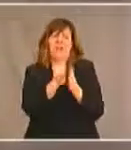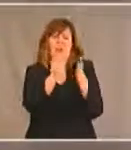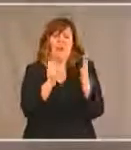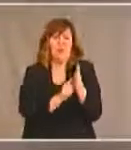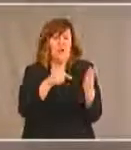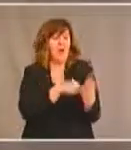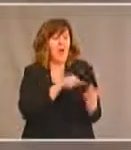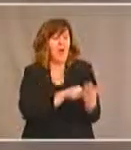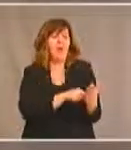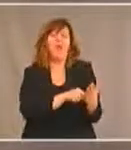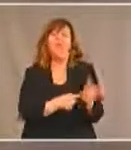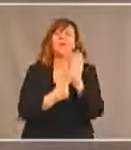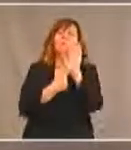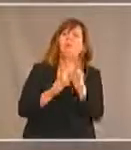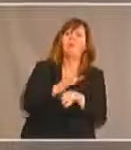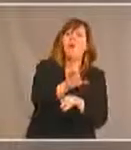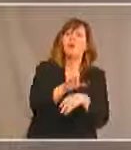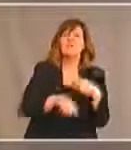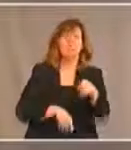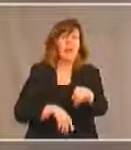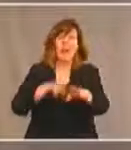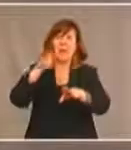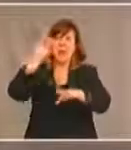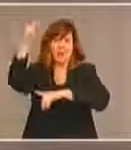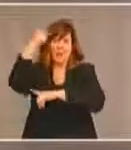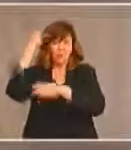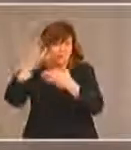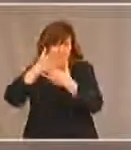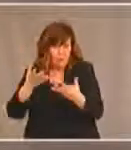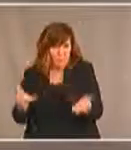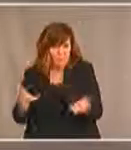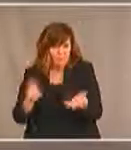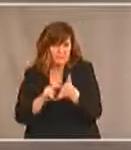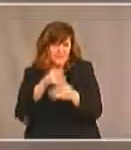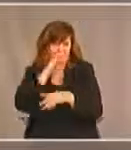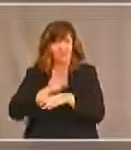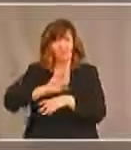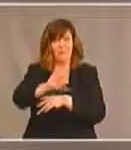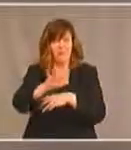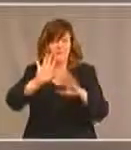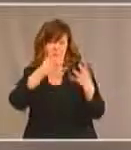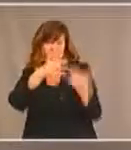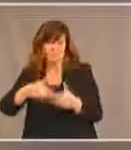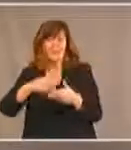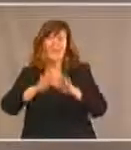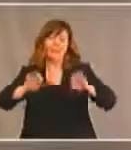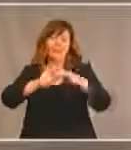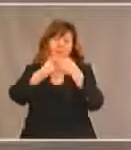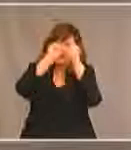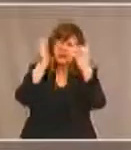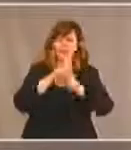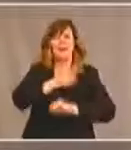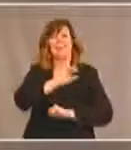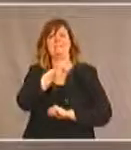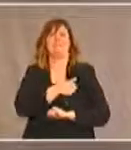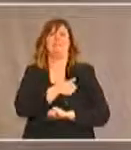employeur ne veut pas recruter une personne autochtone ayant un handicap. Notre expérience dans le cadre du programme ASSETS nous a montré